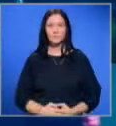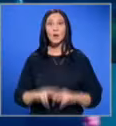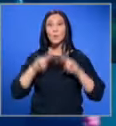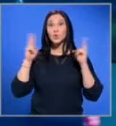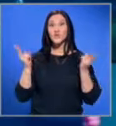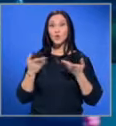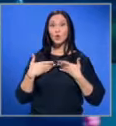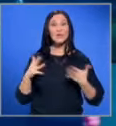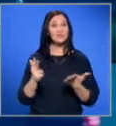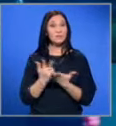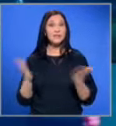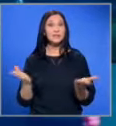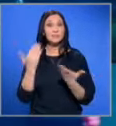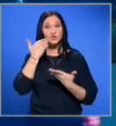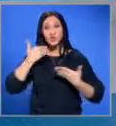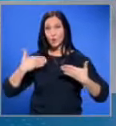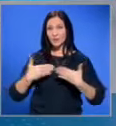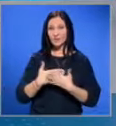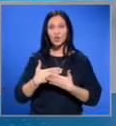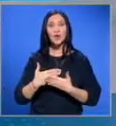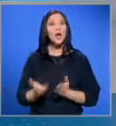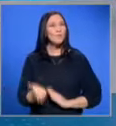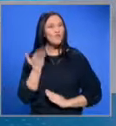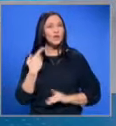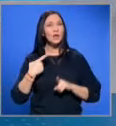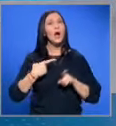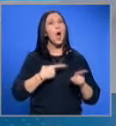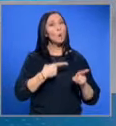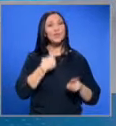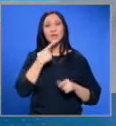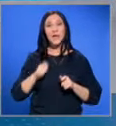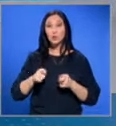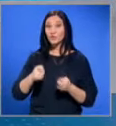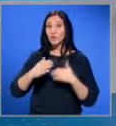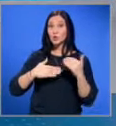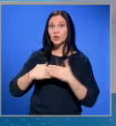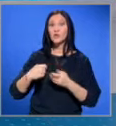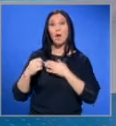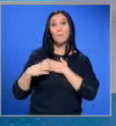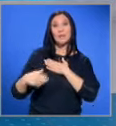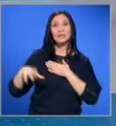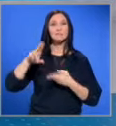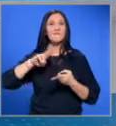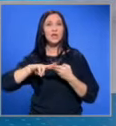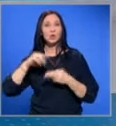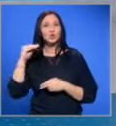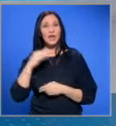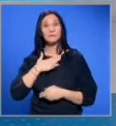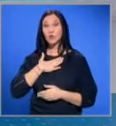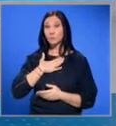Посвятелнас 18 започва добър вечер. Повдигнаха обвинения за изнудване на строителния бизнесмен Великожелев.